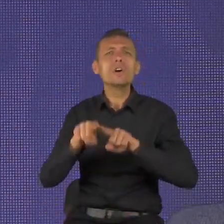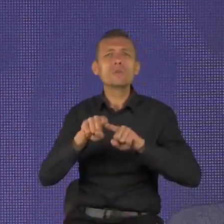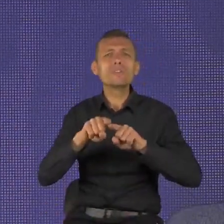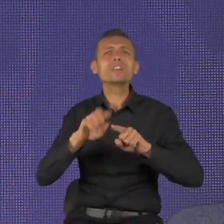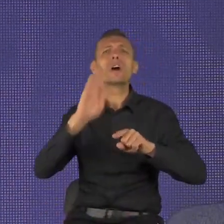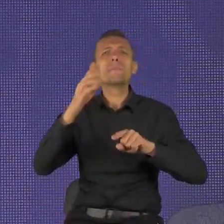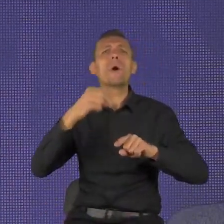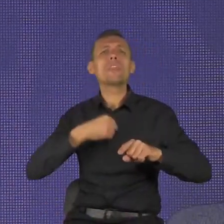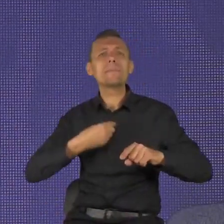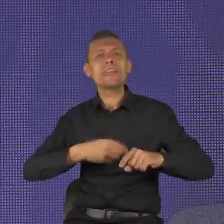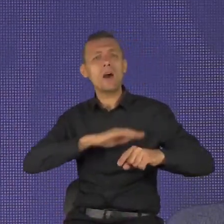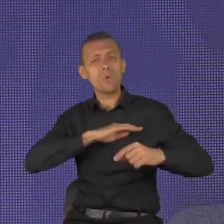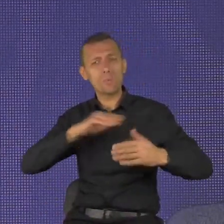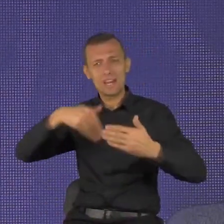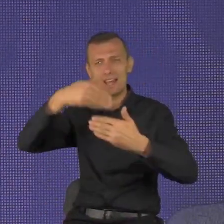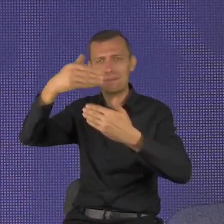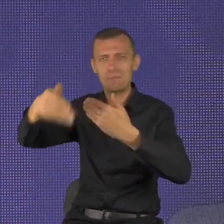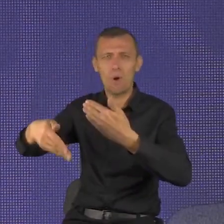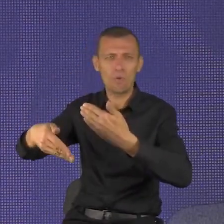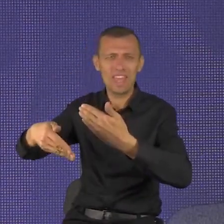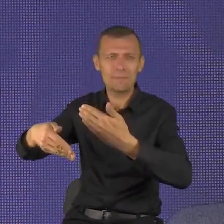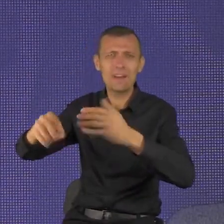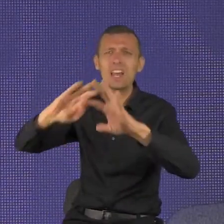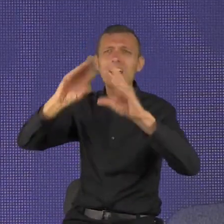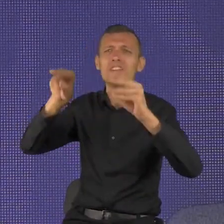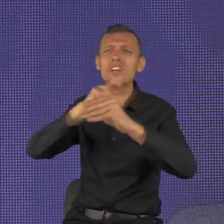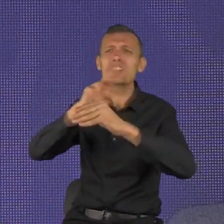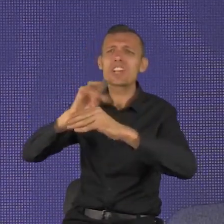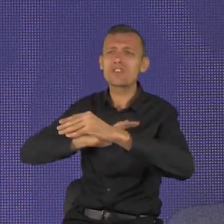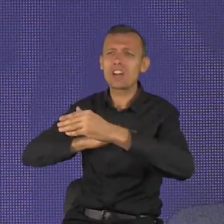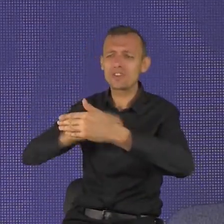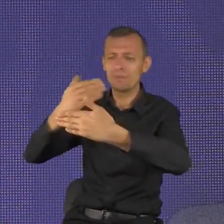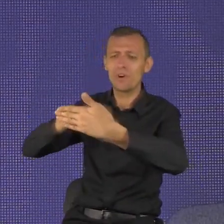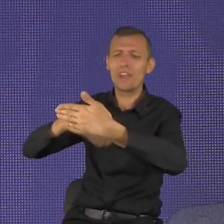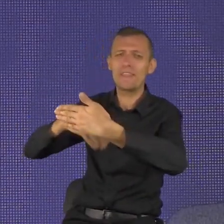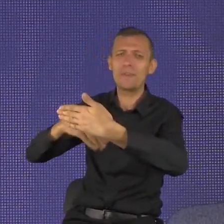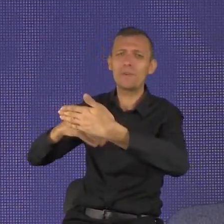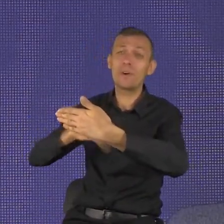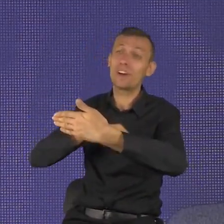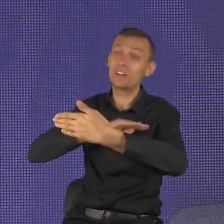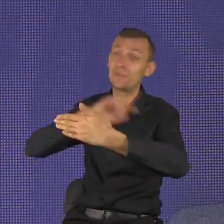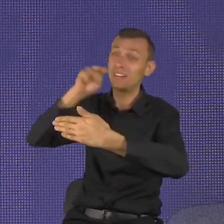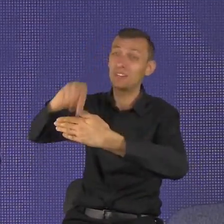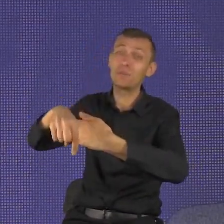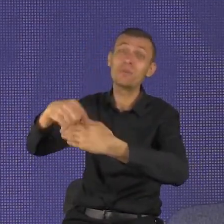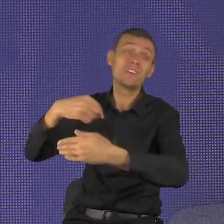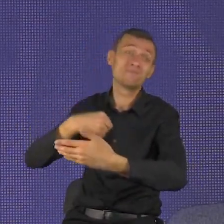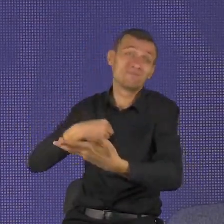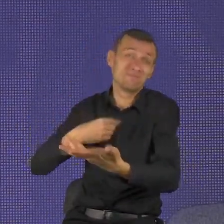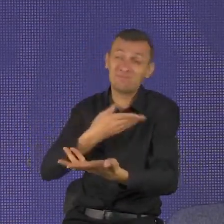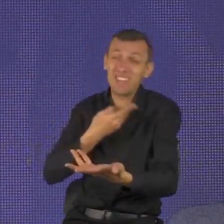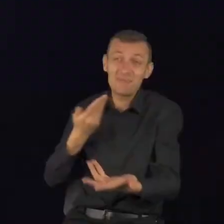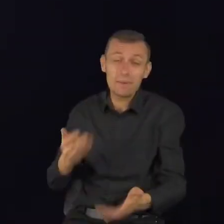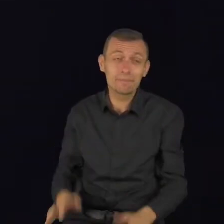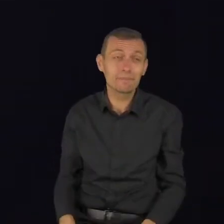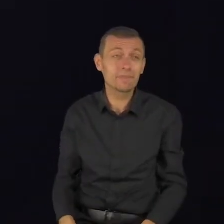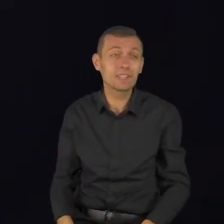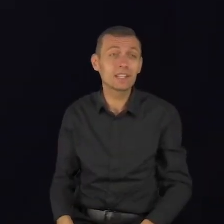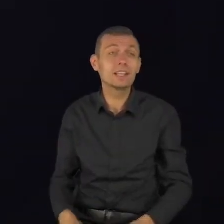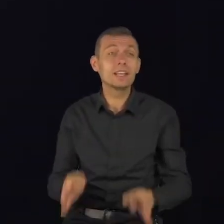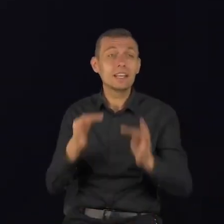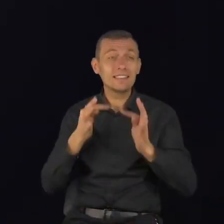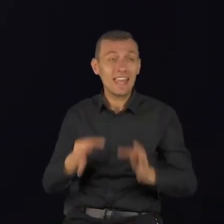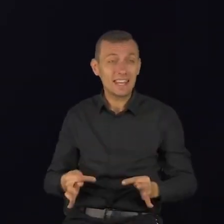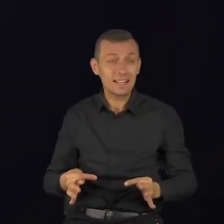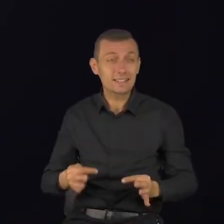Jeśli więc chodzi o rzeczy, to mogę je używać. Oczywiście mogę je